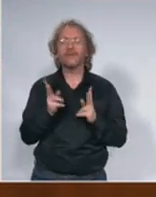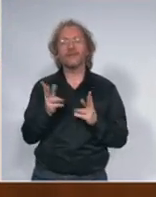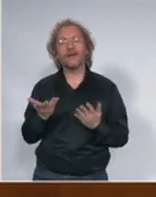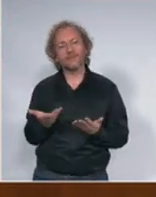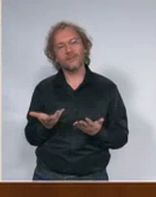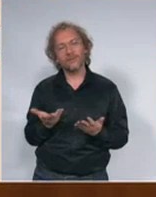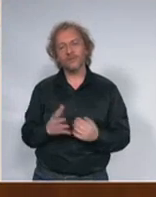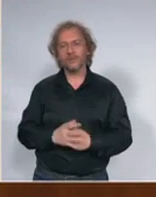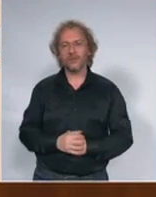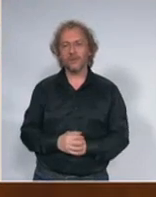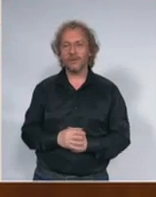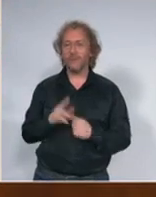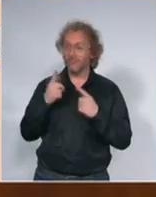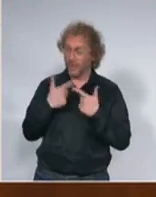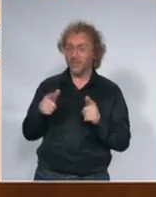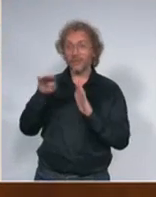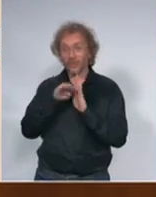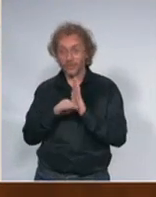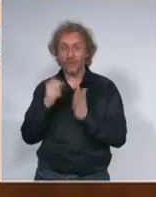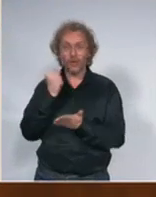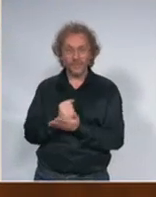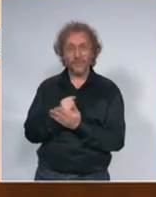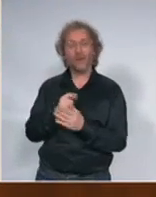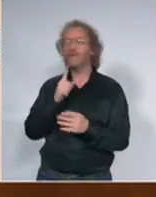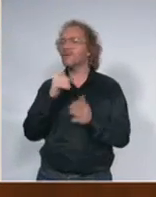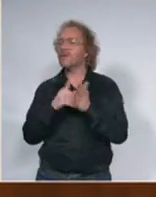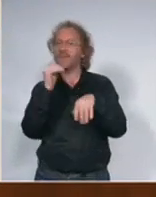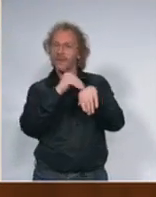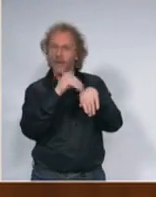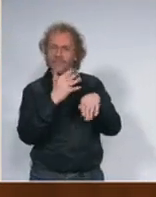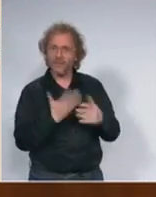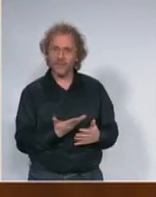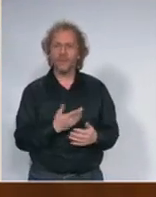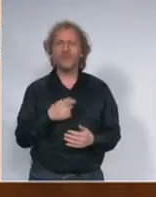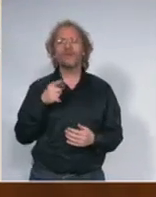posebne dozvole kome treba da se obrate u tom smislu hvala vam najlepše